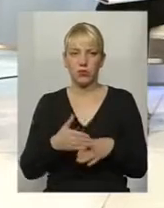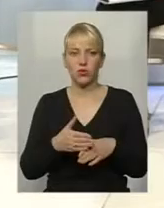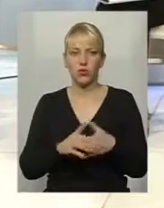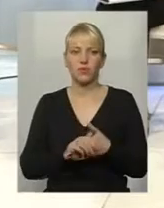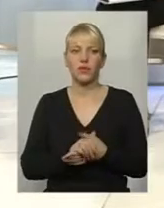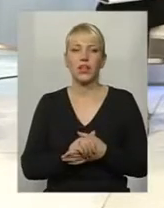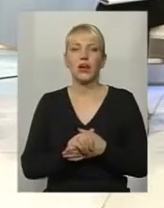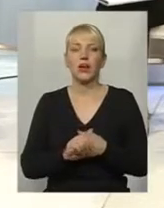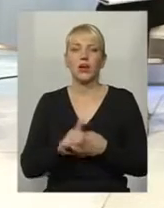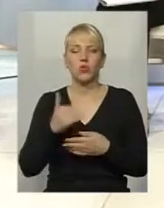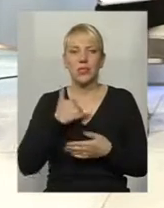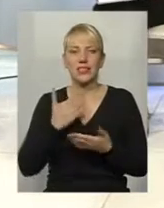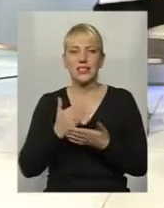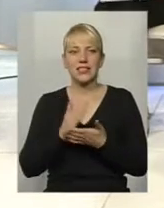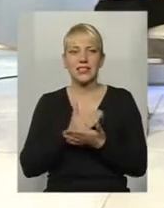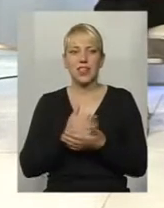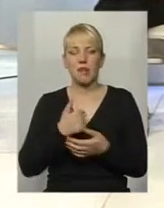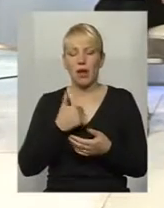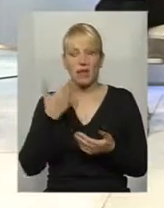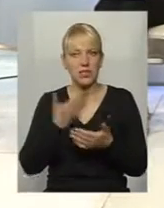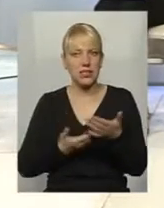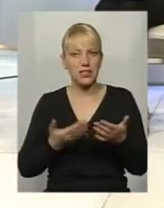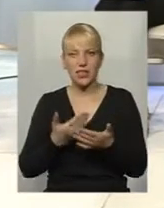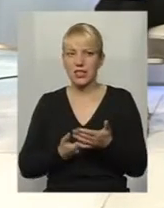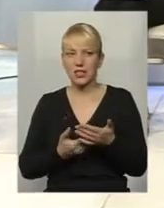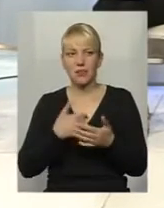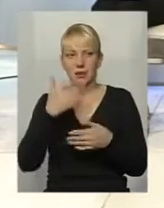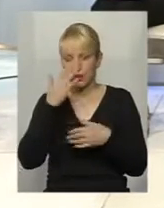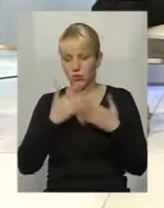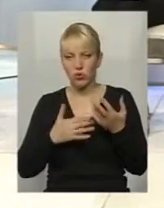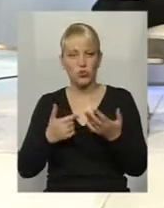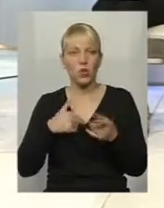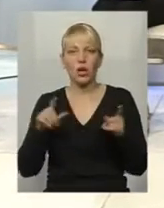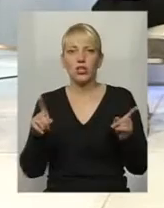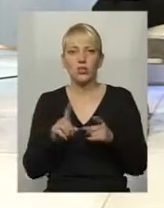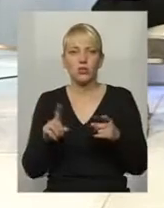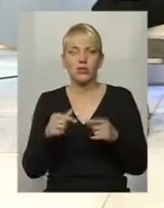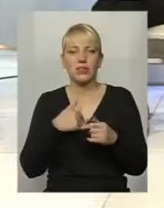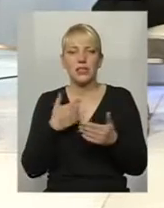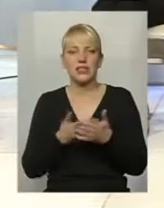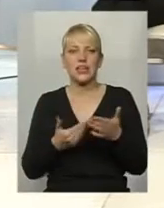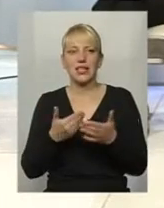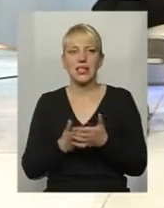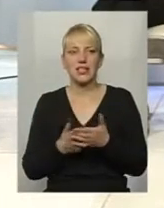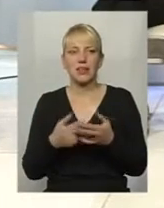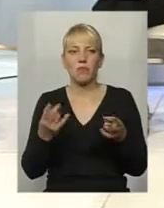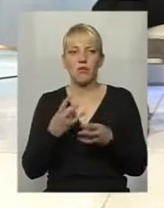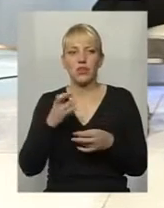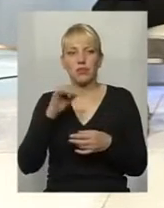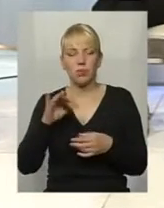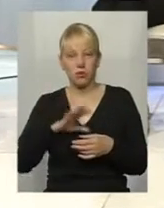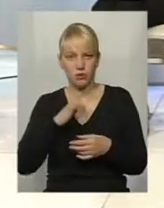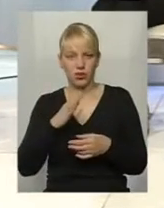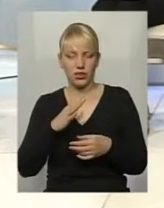Так що в нас ціла система. Але мені здається, що все-таки мали би